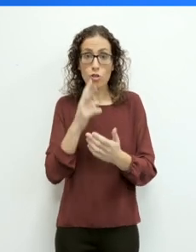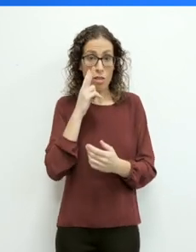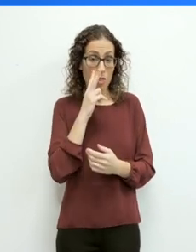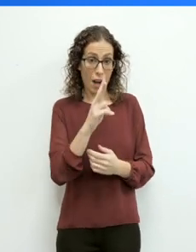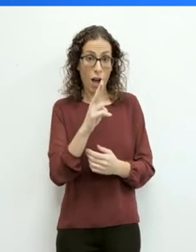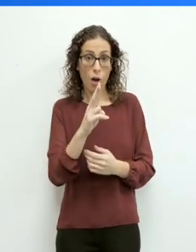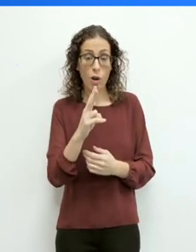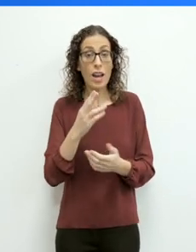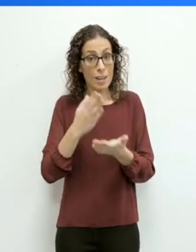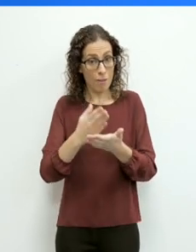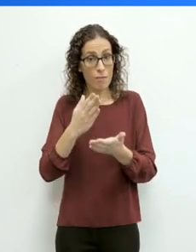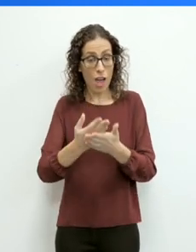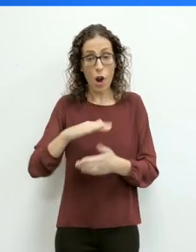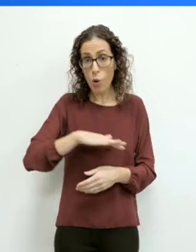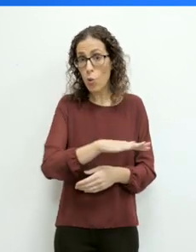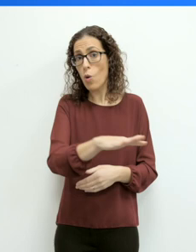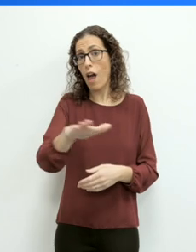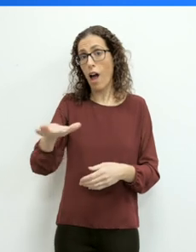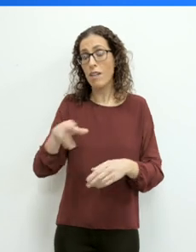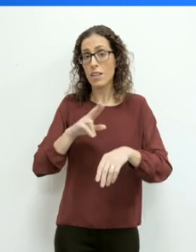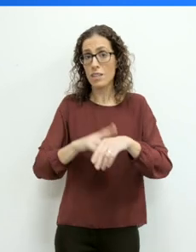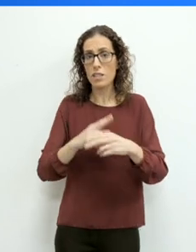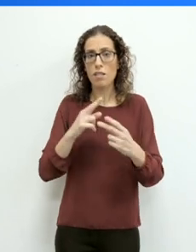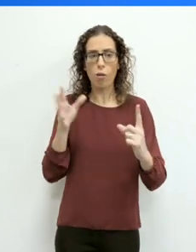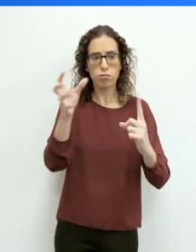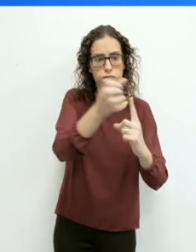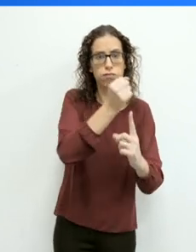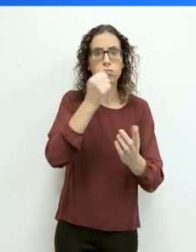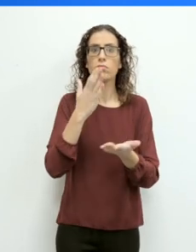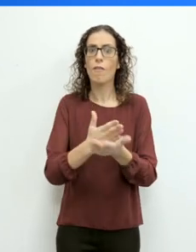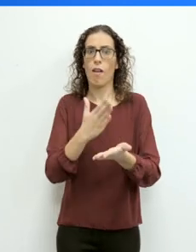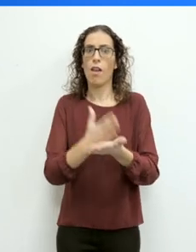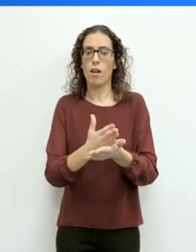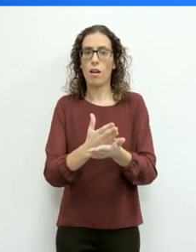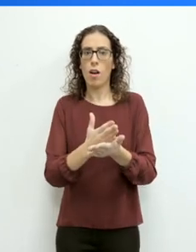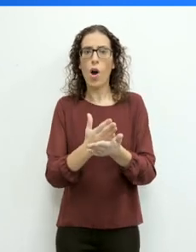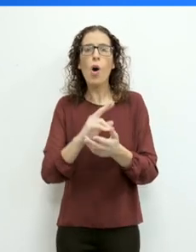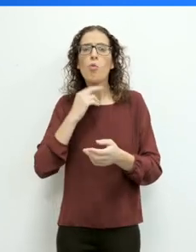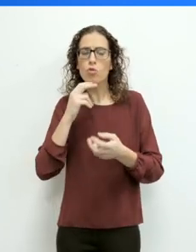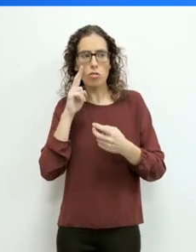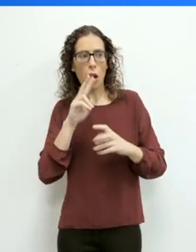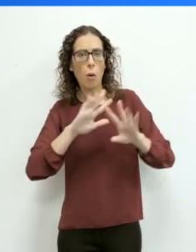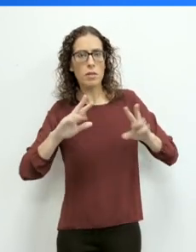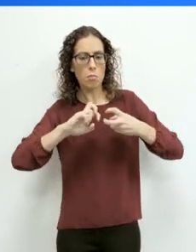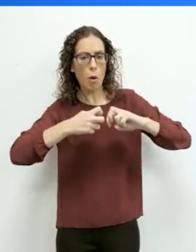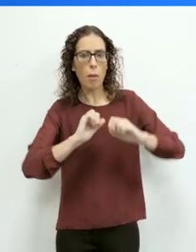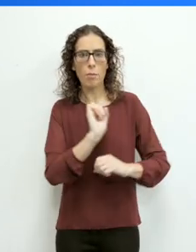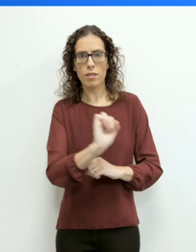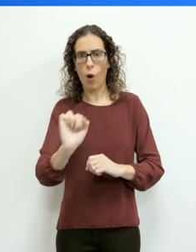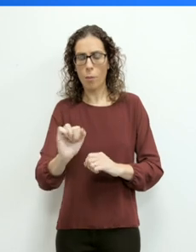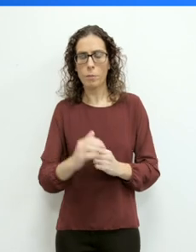il-li ta-sew kulħat jista jilħak l-aspirazzjoni jittijaw min kejja il-difkultajiet il-li għandu.